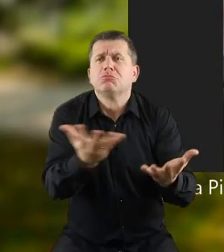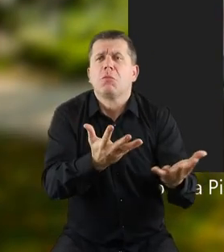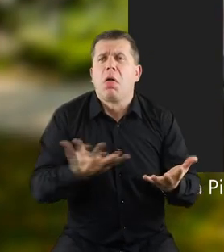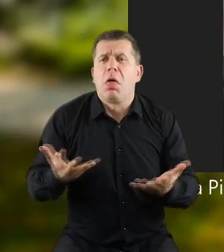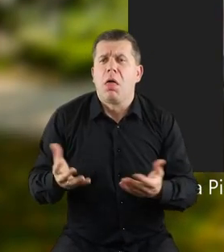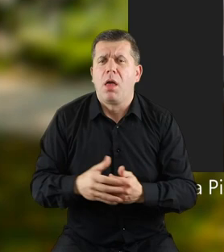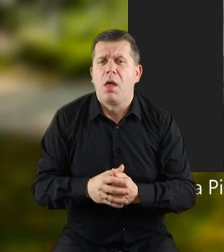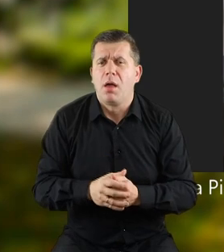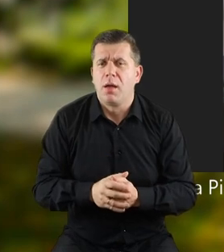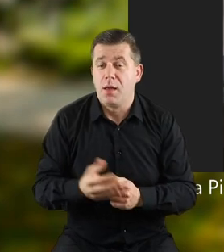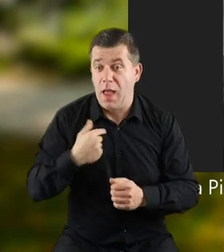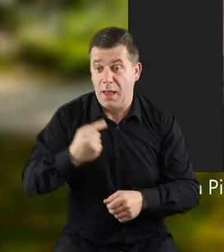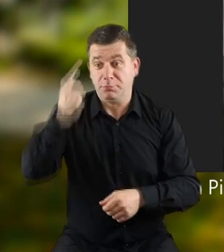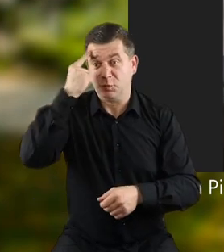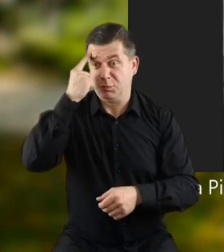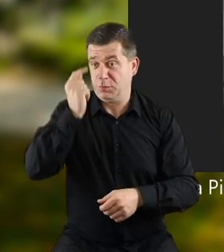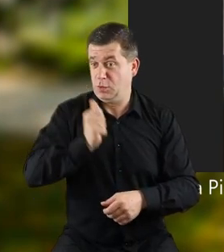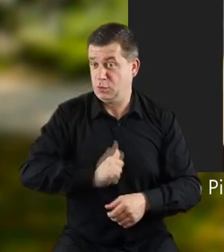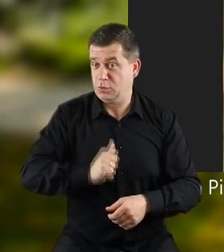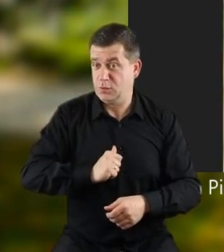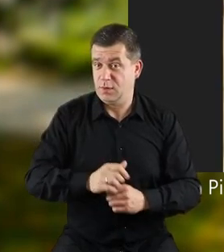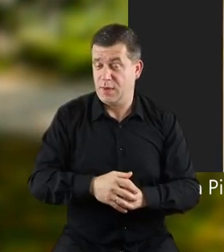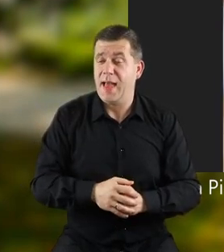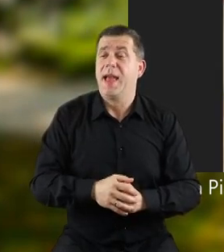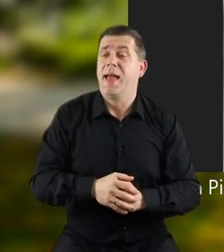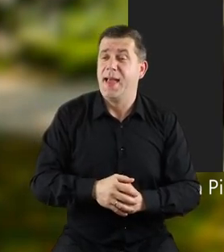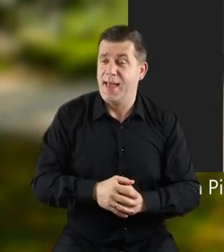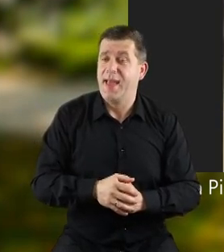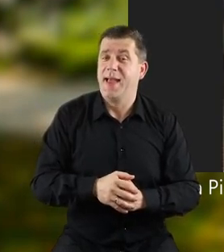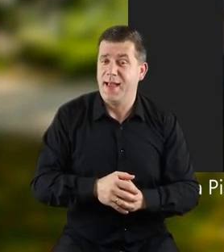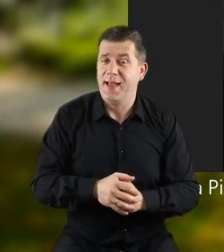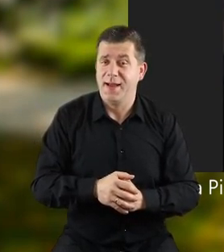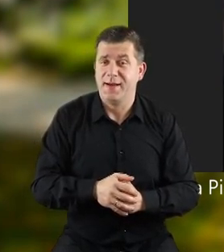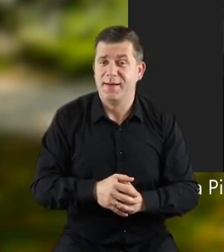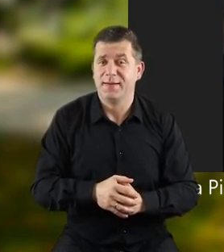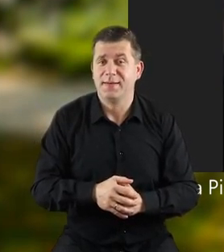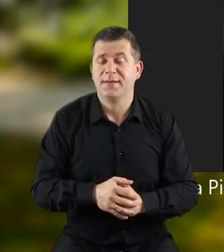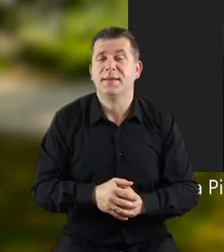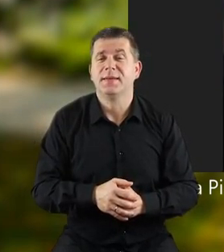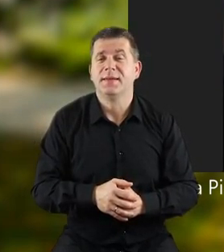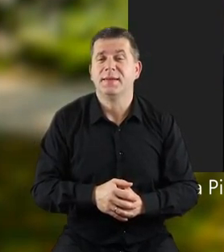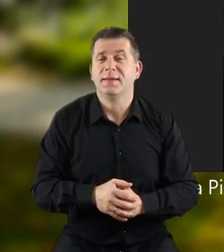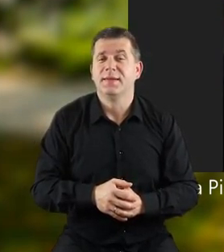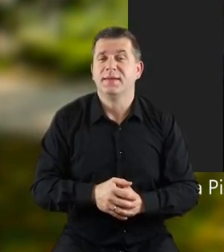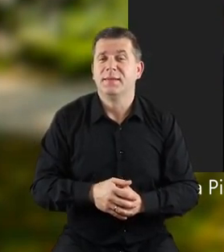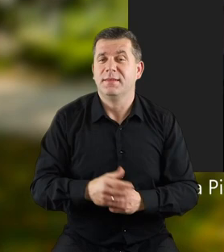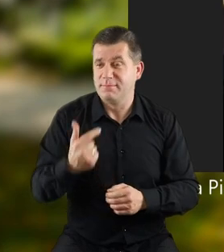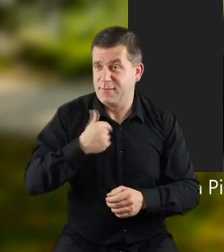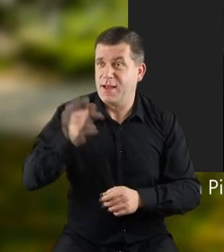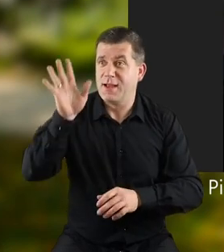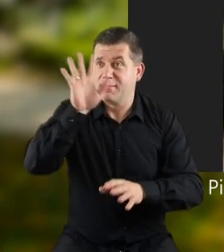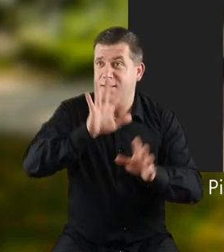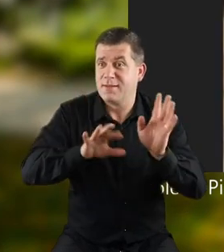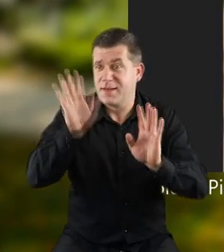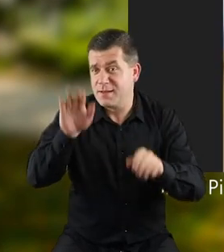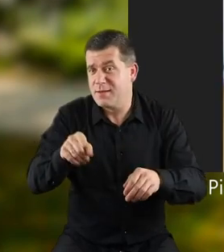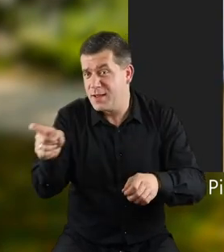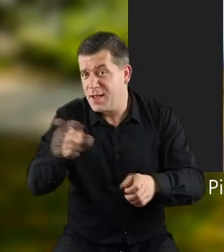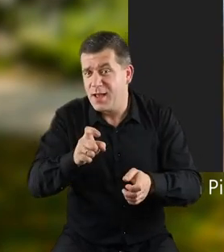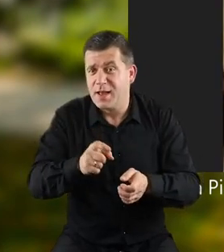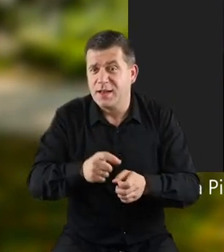schowa? Ale przypomniał sobie. He, he. Za ścianą oborki wygodne mają